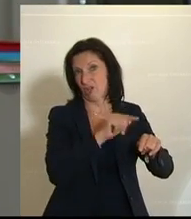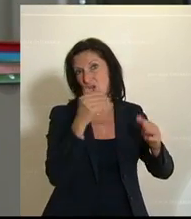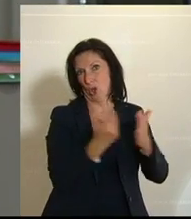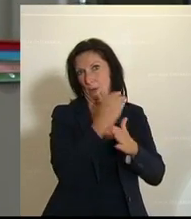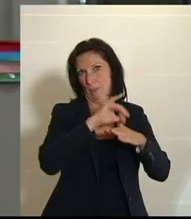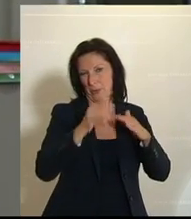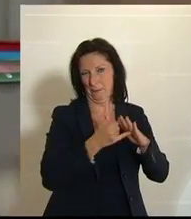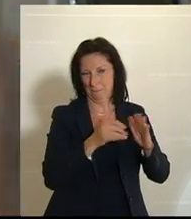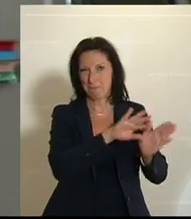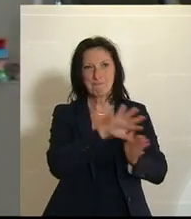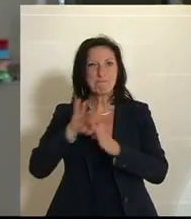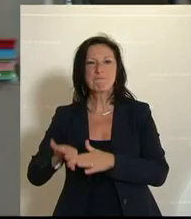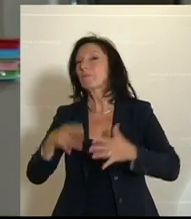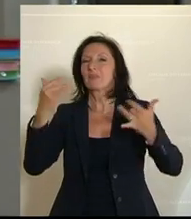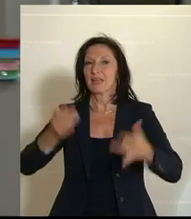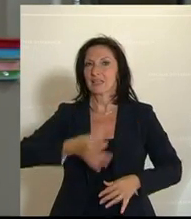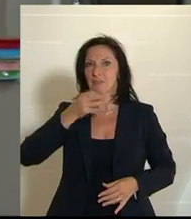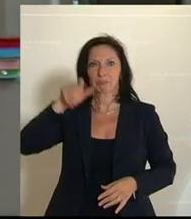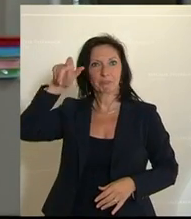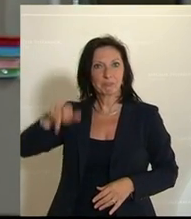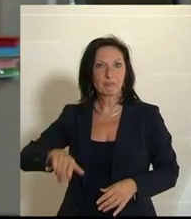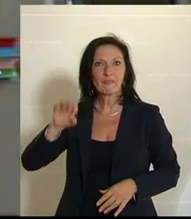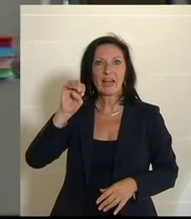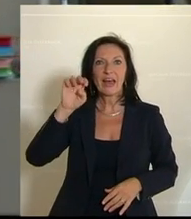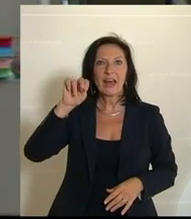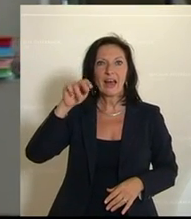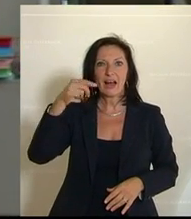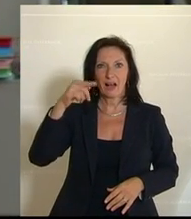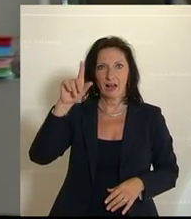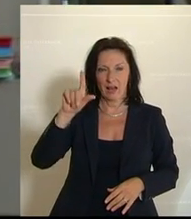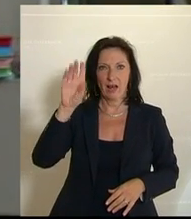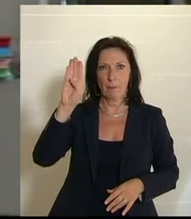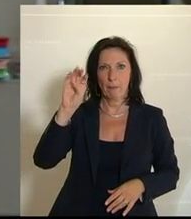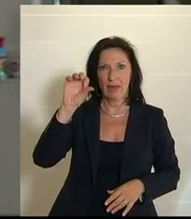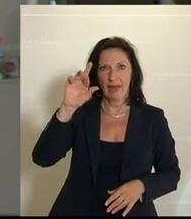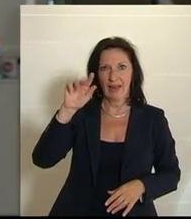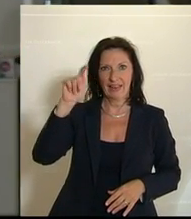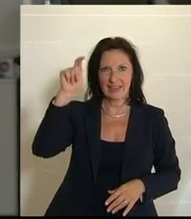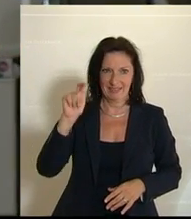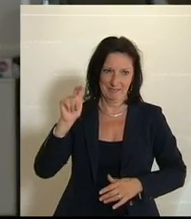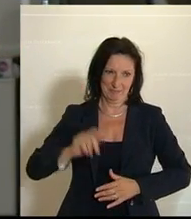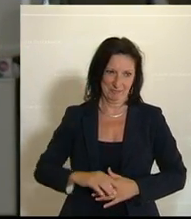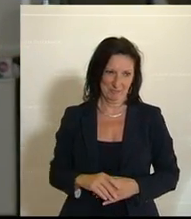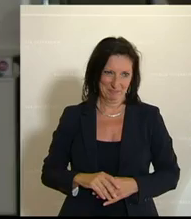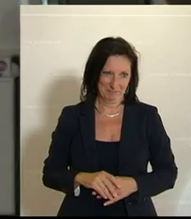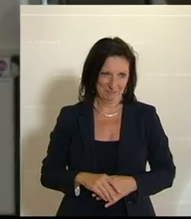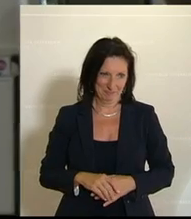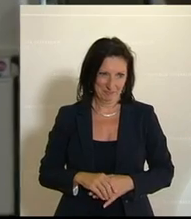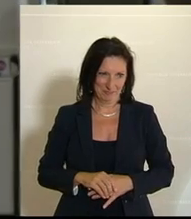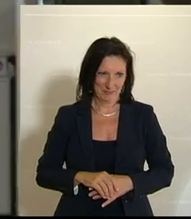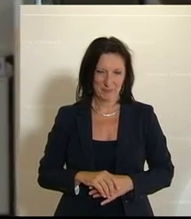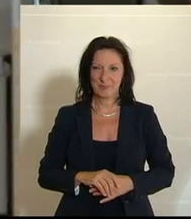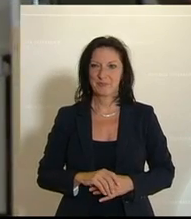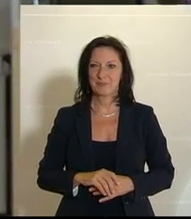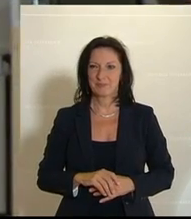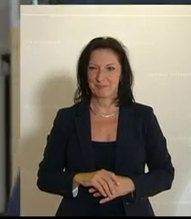Nächster Redner, Herr Abgeordneter Martin Henrike Brandstötter war das von den NEOS. Sie Sprecherin für den Kontinent Afrika und sie begrüßt die